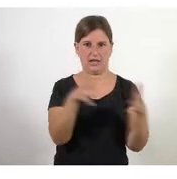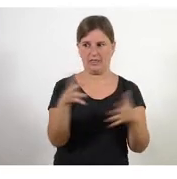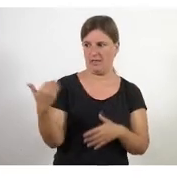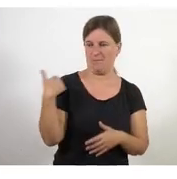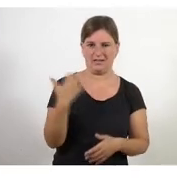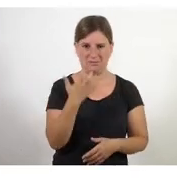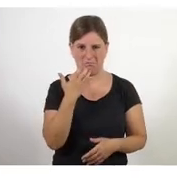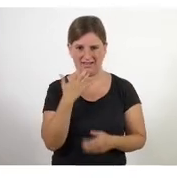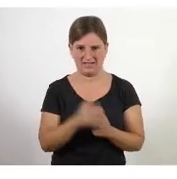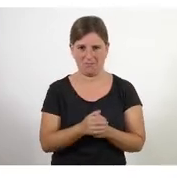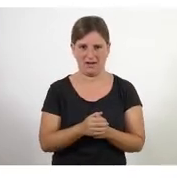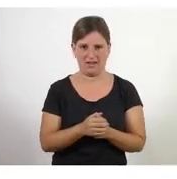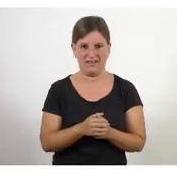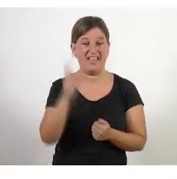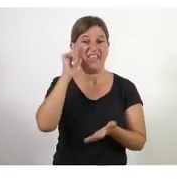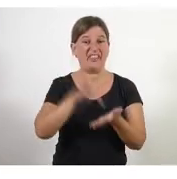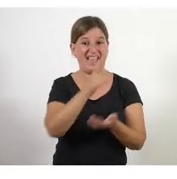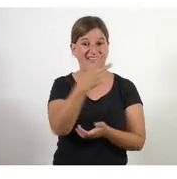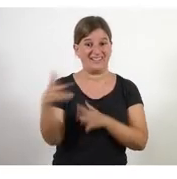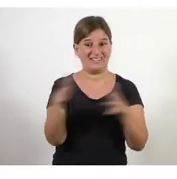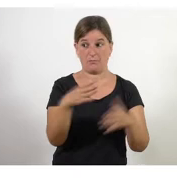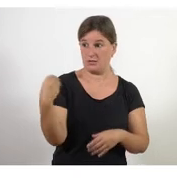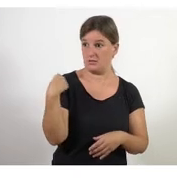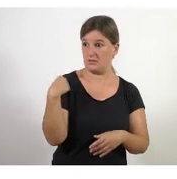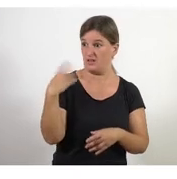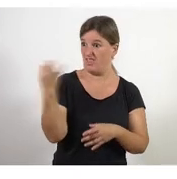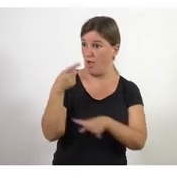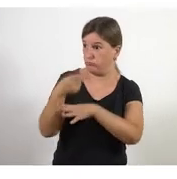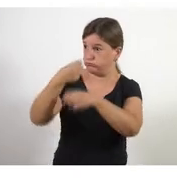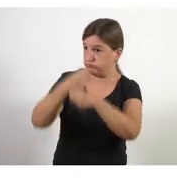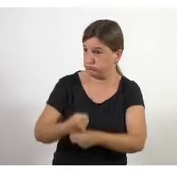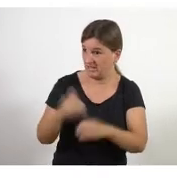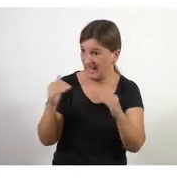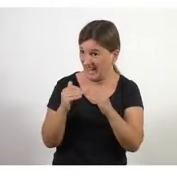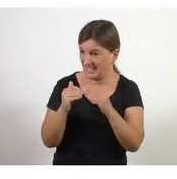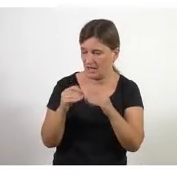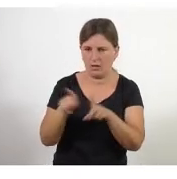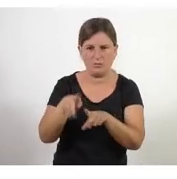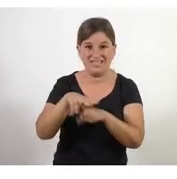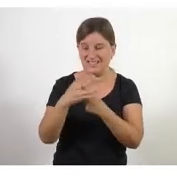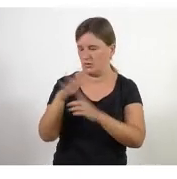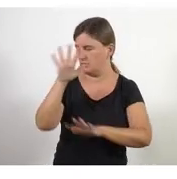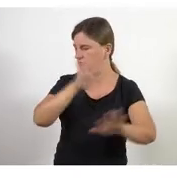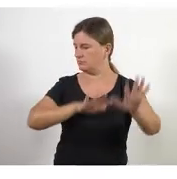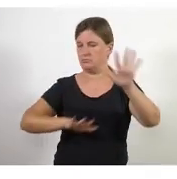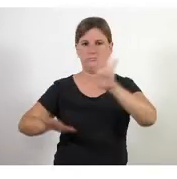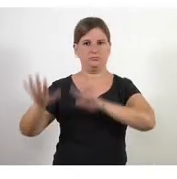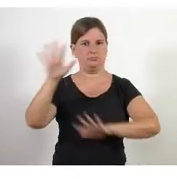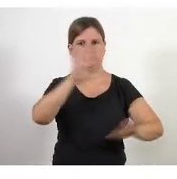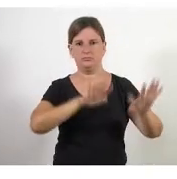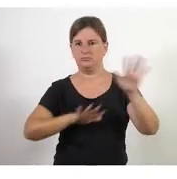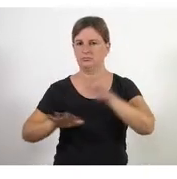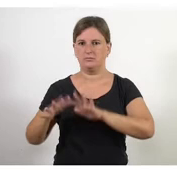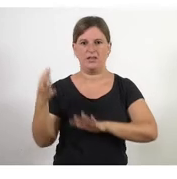13 de març ens van dir a tots i us heu de quedar a casa això és un moment de caos és un moment on has d'actuar on has de prendre